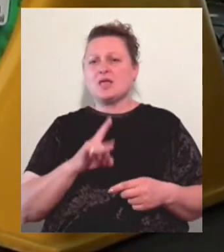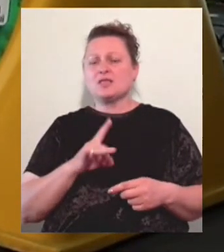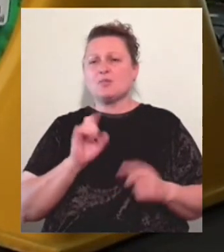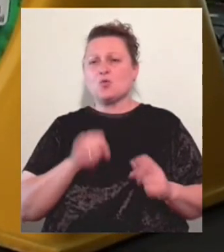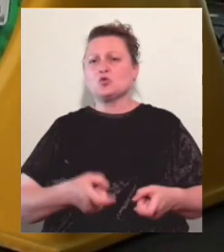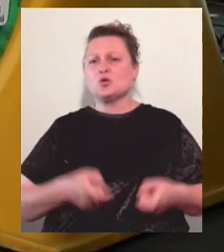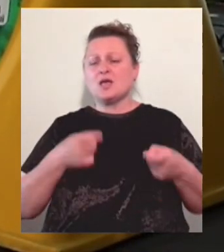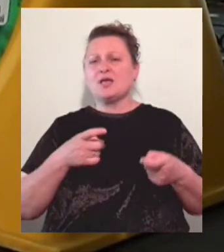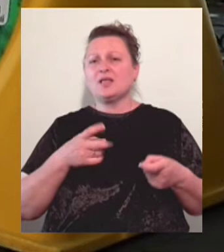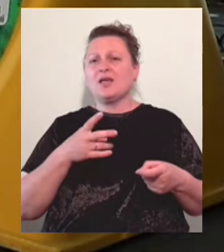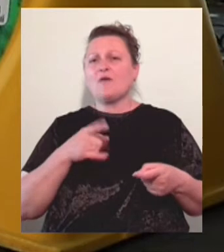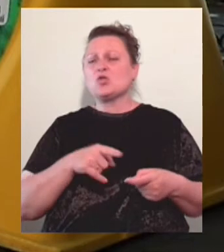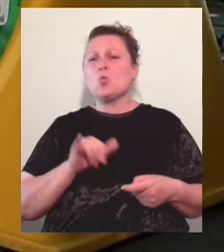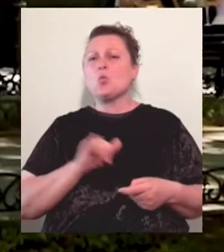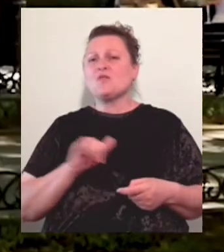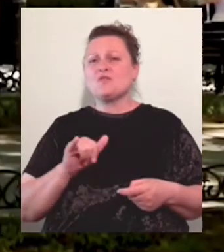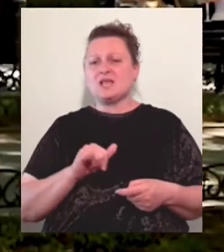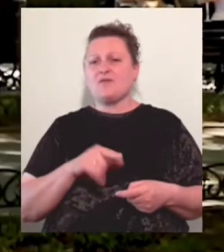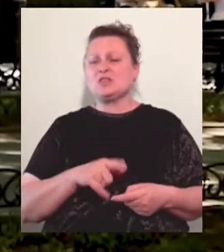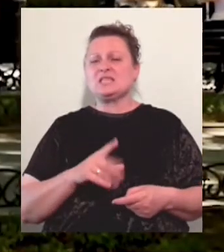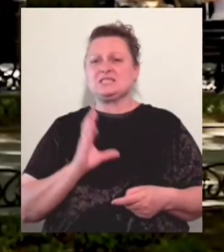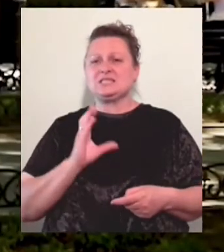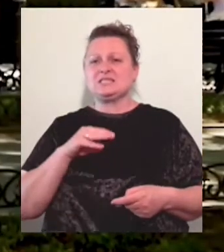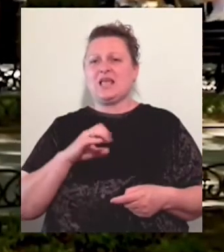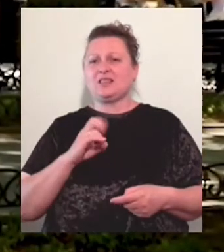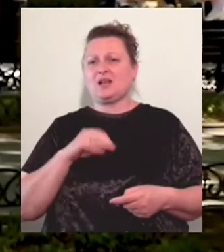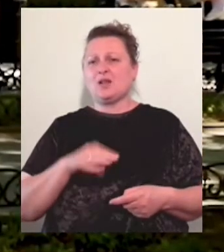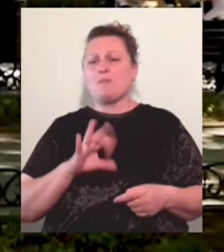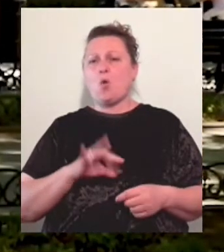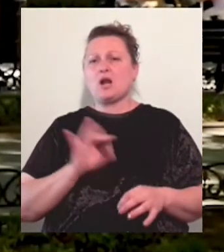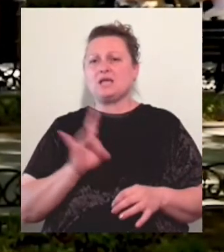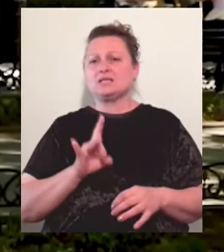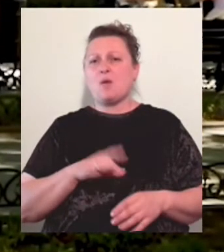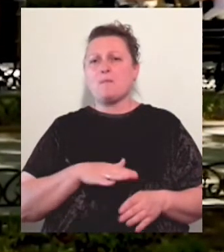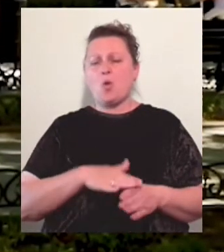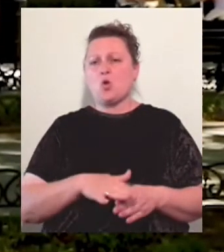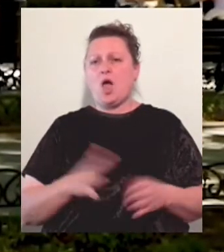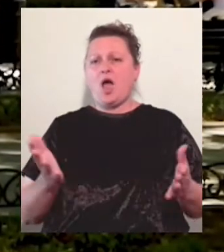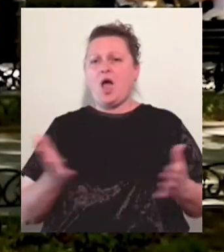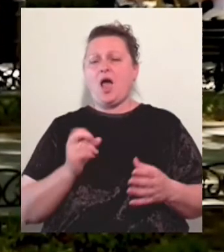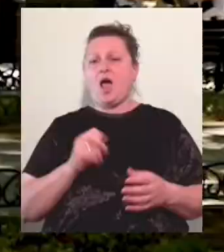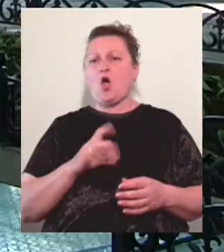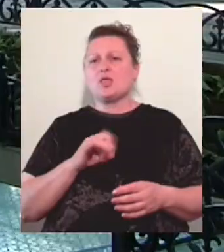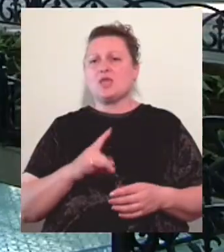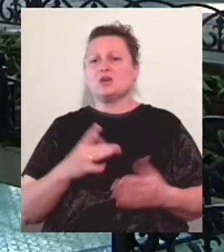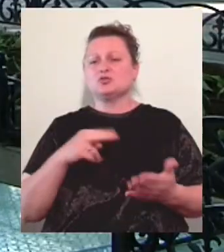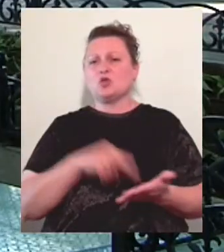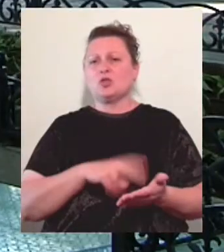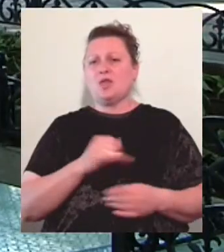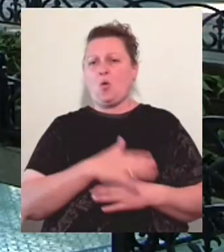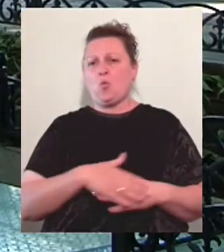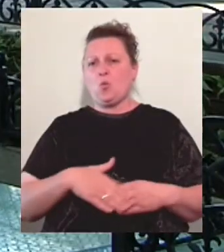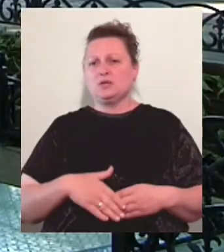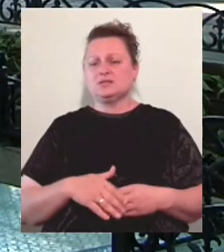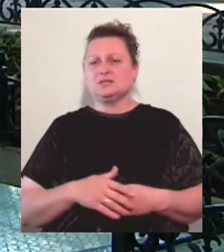універсальні, а не стандартні. Тобто вони повністю по розміру, такі, як ті контейнери, які сьогодні стоять в місті. Пілотний